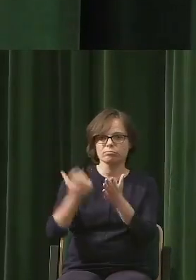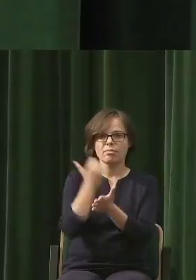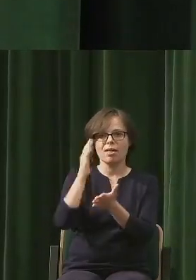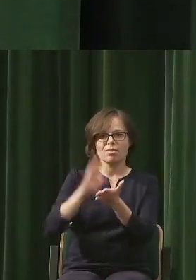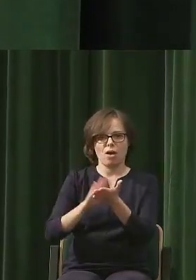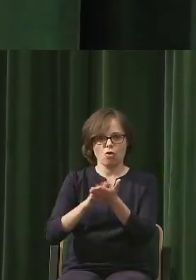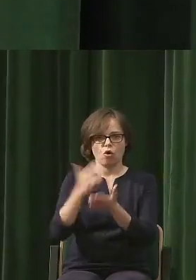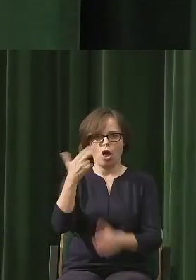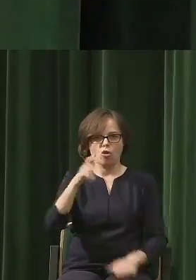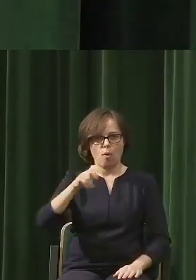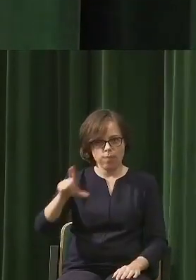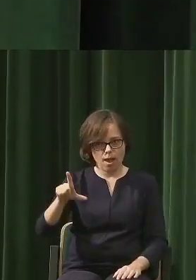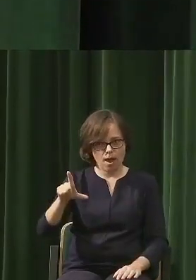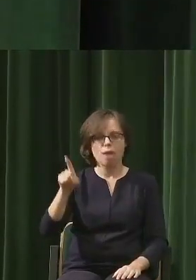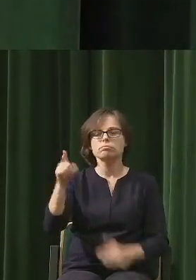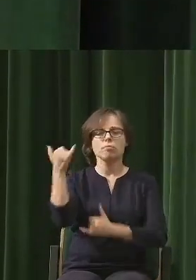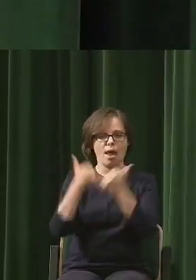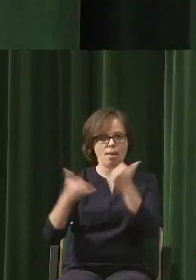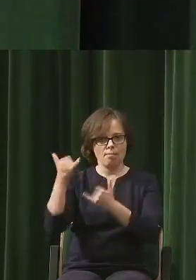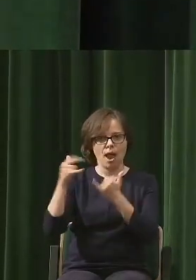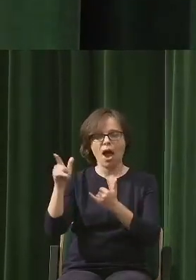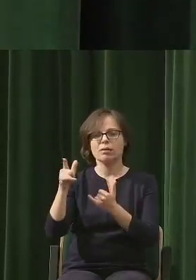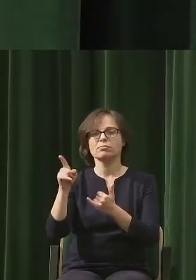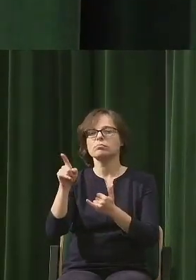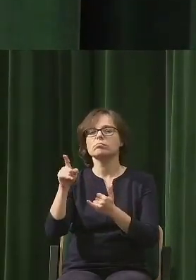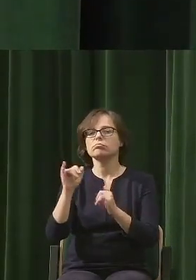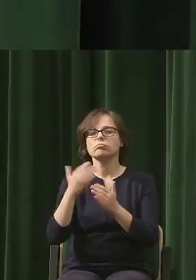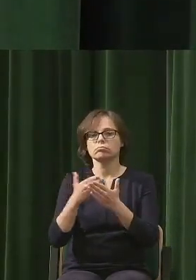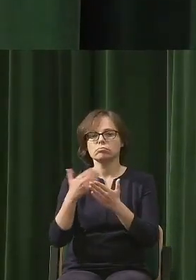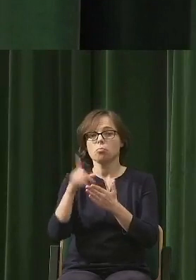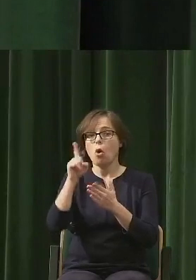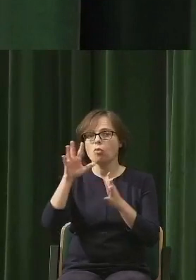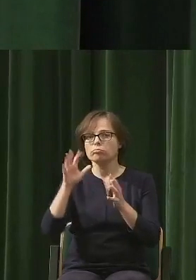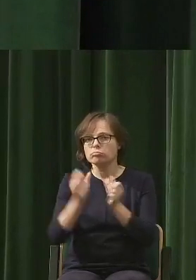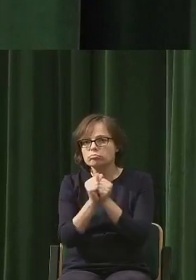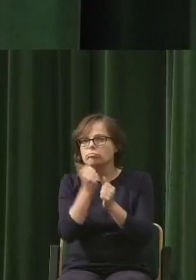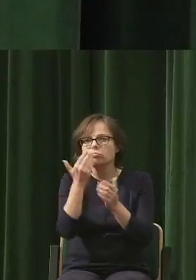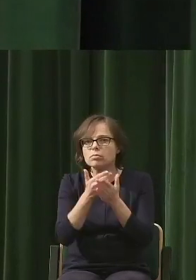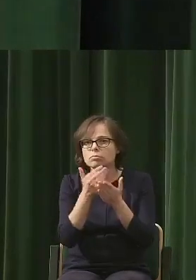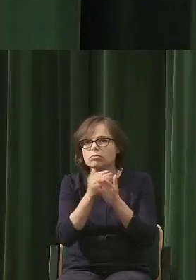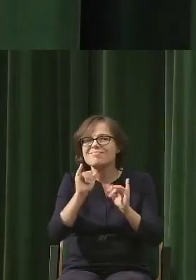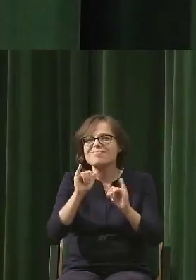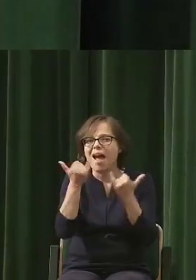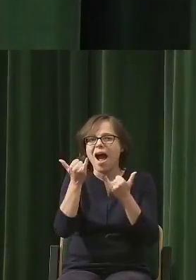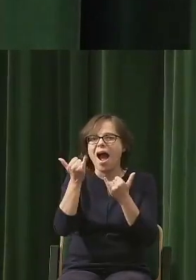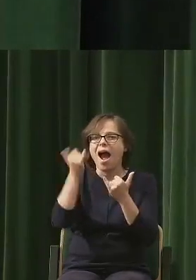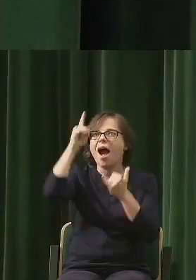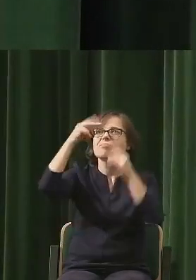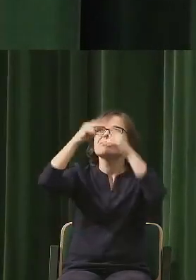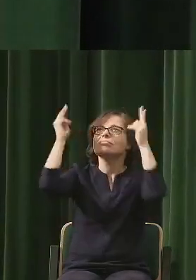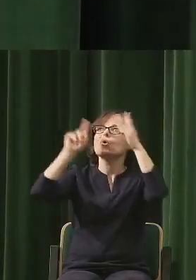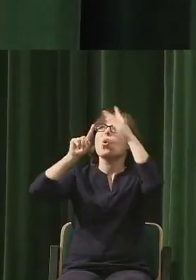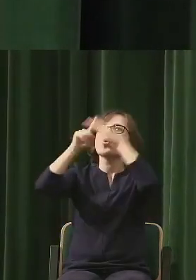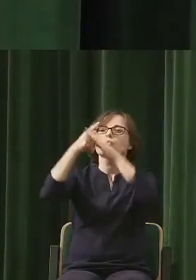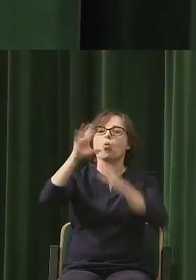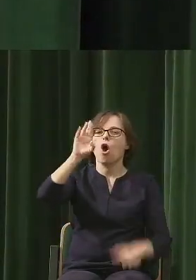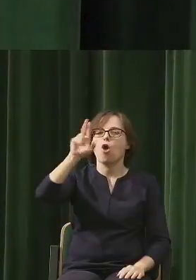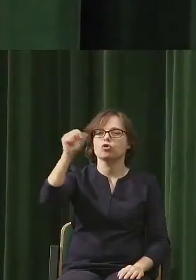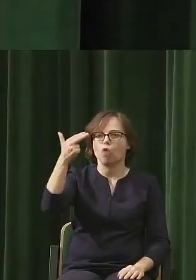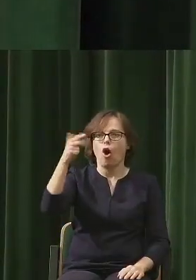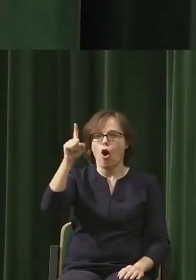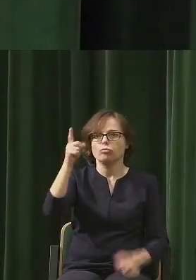chemii za wyjaśnienie mechanizmów postawania dziury ozonowej. Ale mimo wszystko wtedy, kiedy oni właśnie mówili o